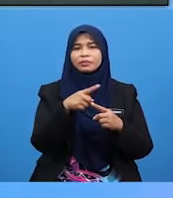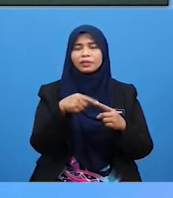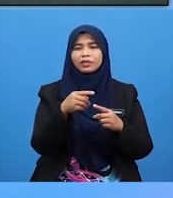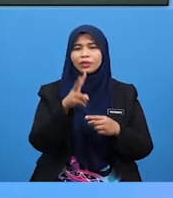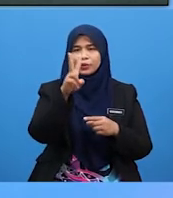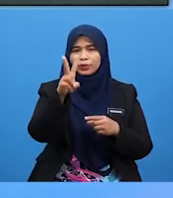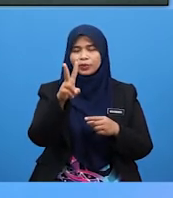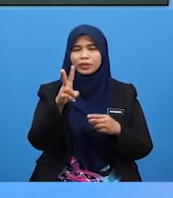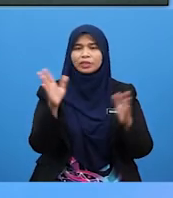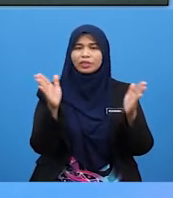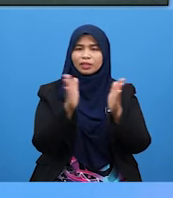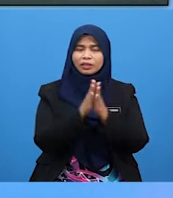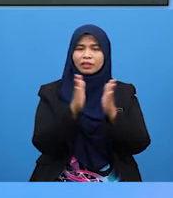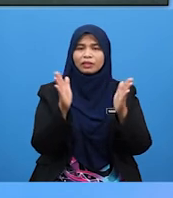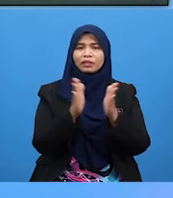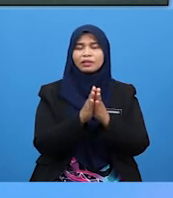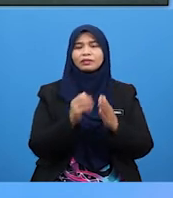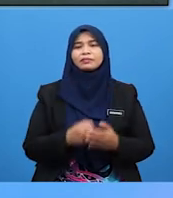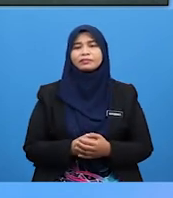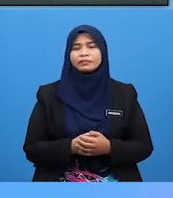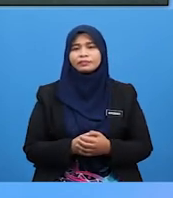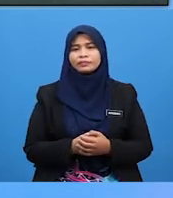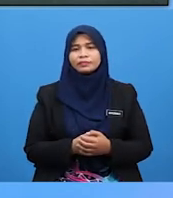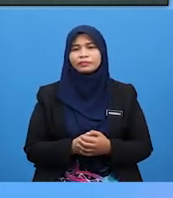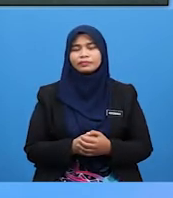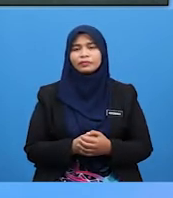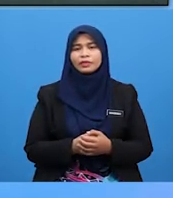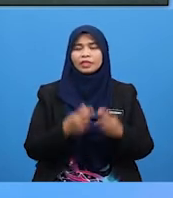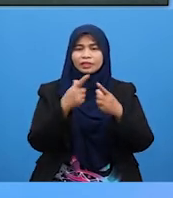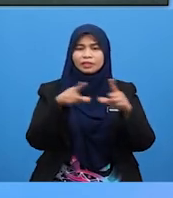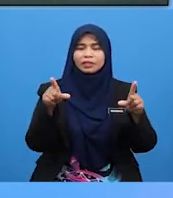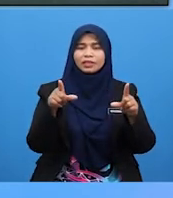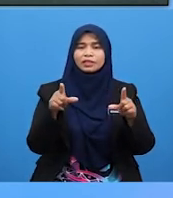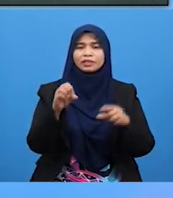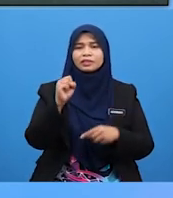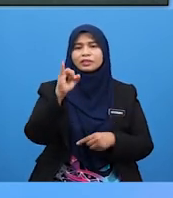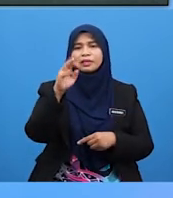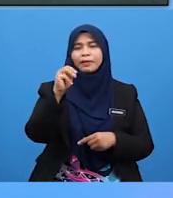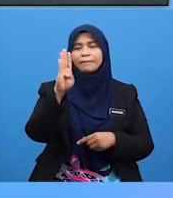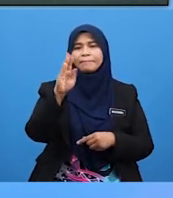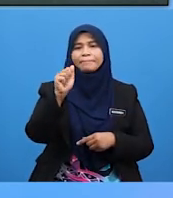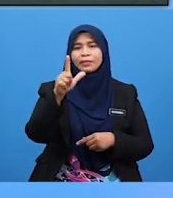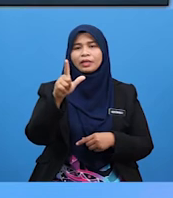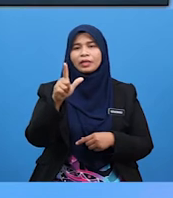Ia Akan Menghasilkan Bunyi Selain Simbal